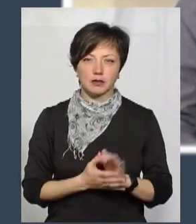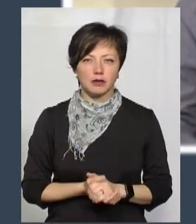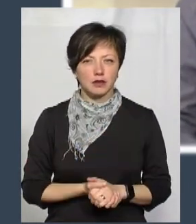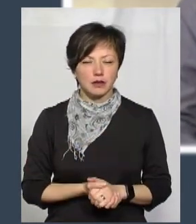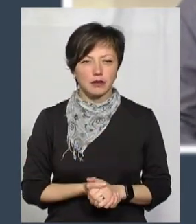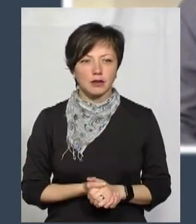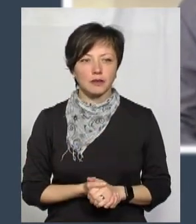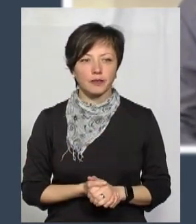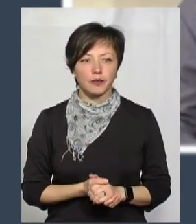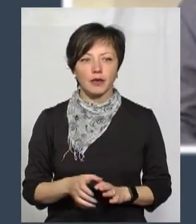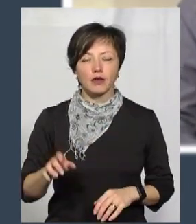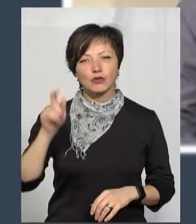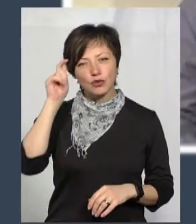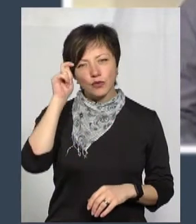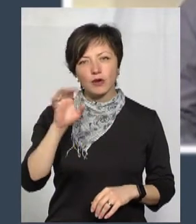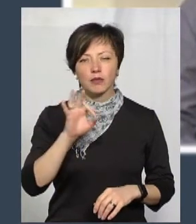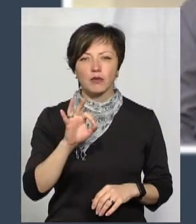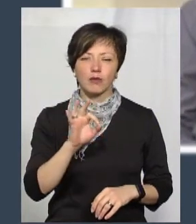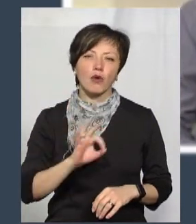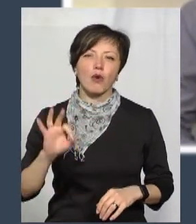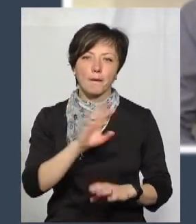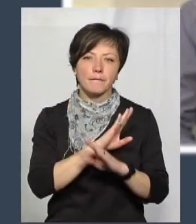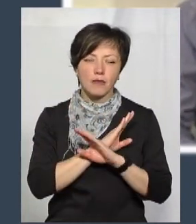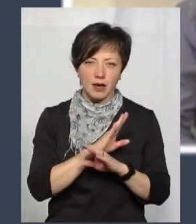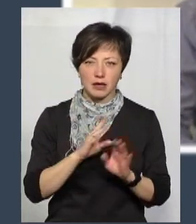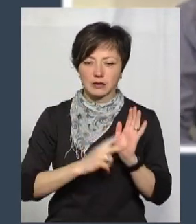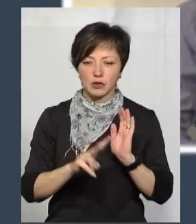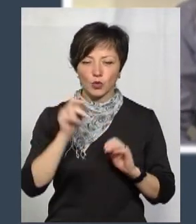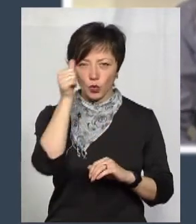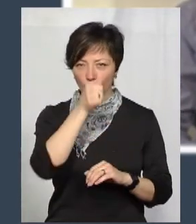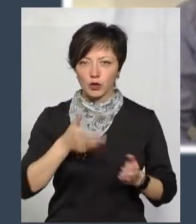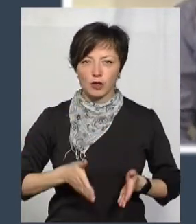Стосовно того чоловіка, який помер від COVID-19,